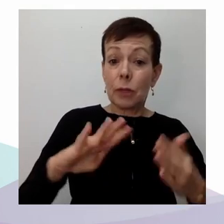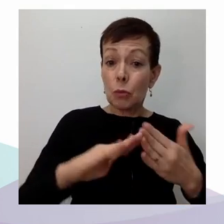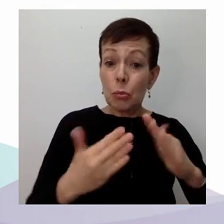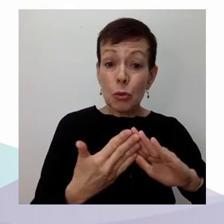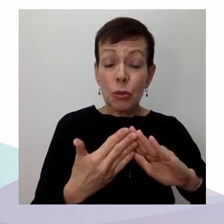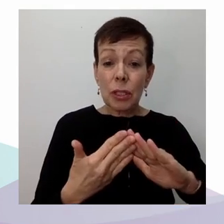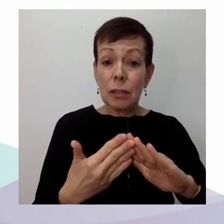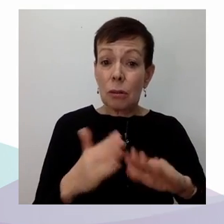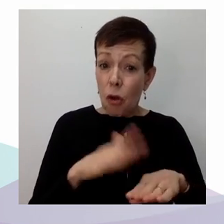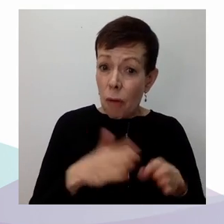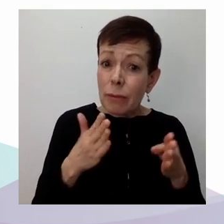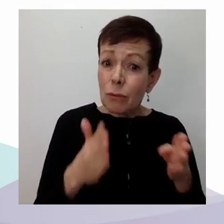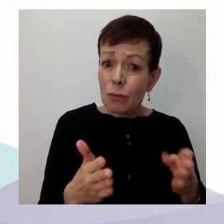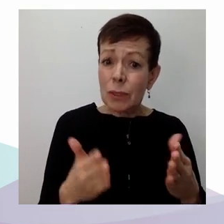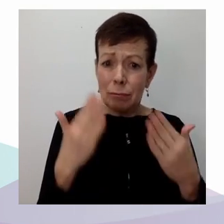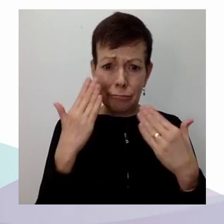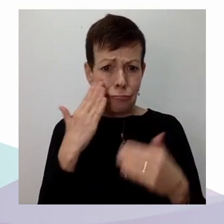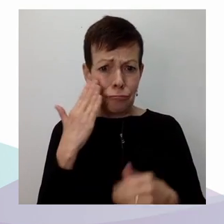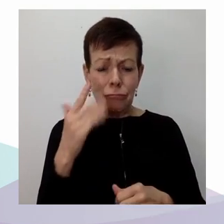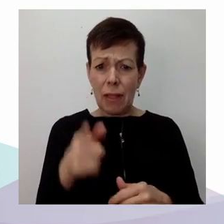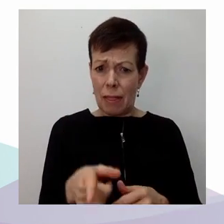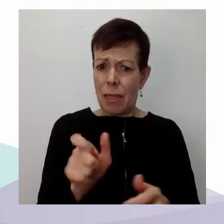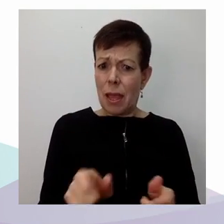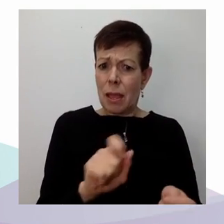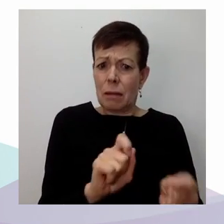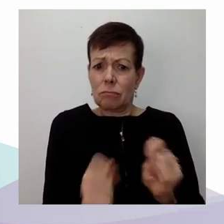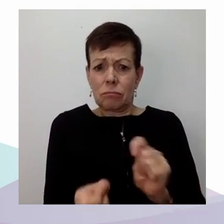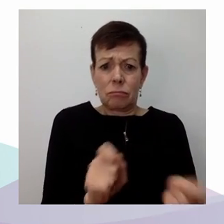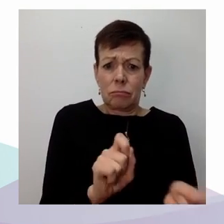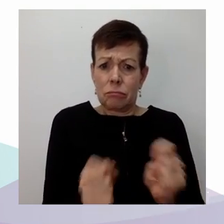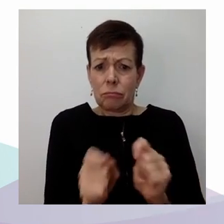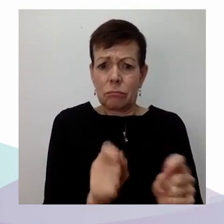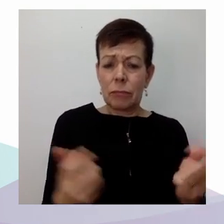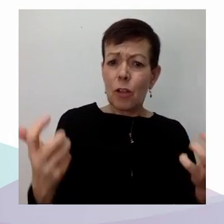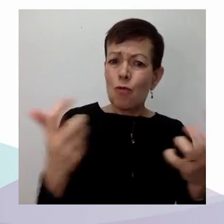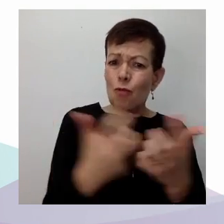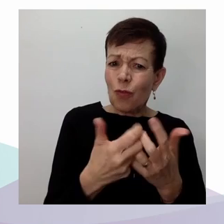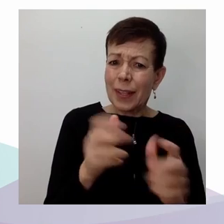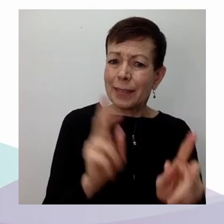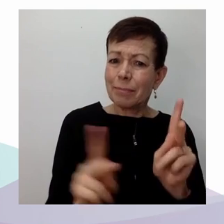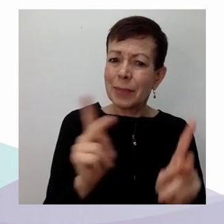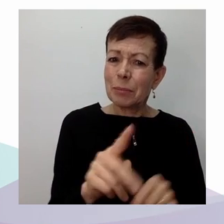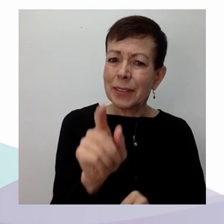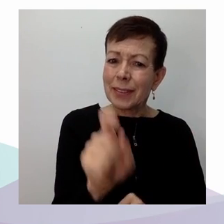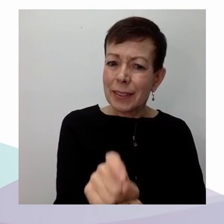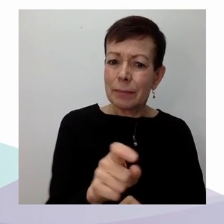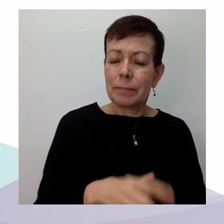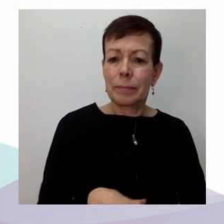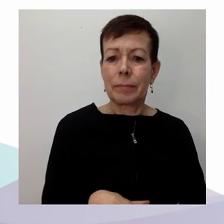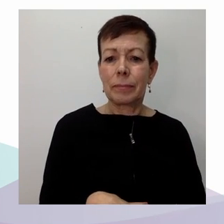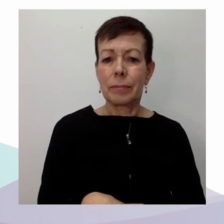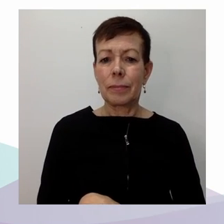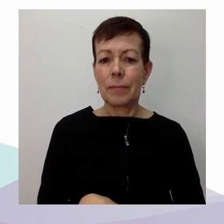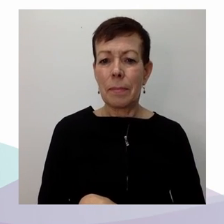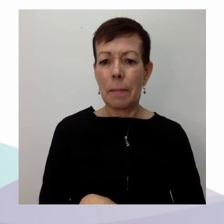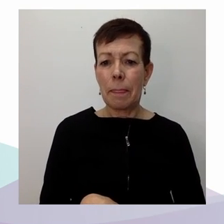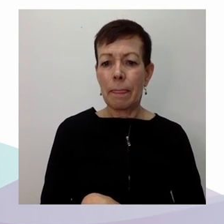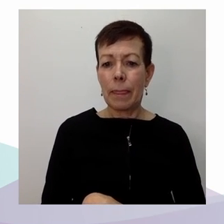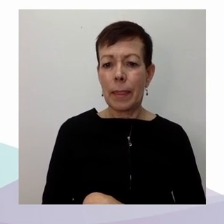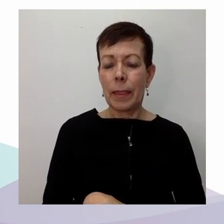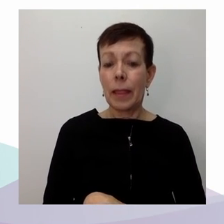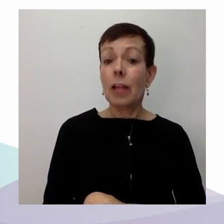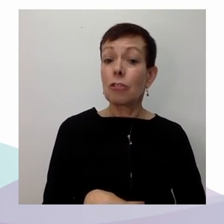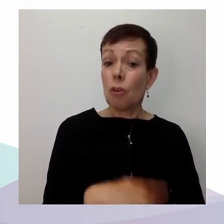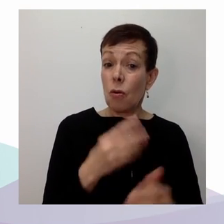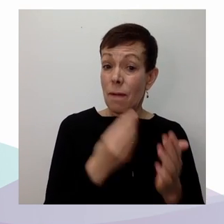réalités du terrain. Alors, c'est pour ça que je disais qu'après le financement, le deuxième élément le plus important pour faire en sorte que les